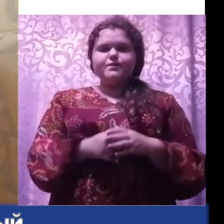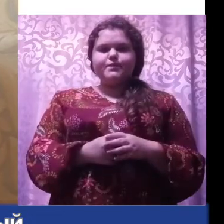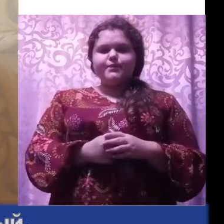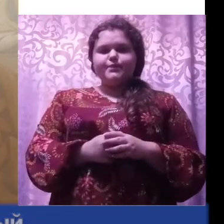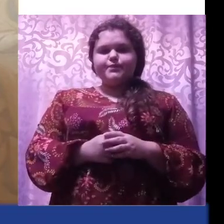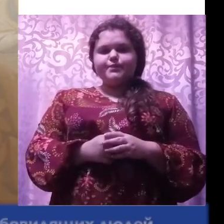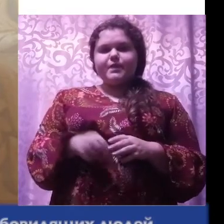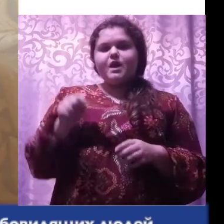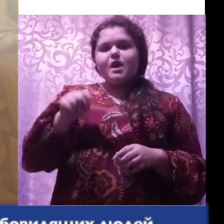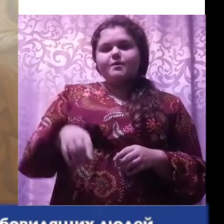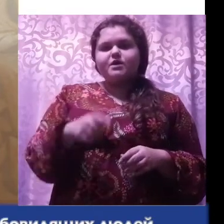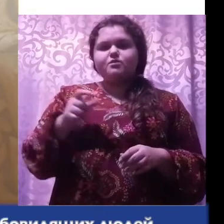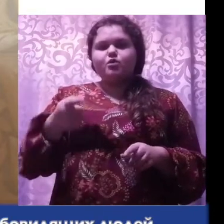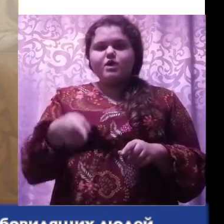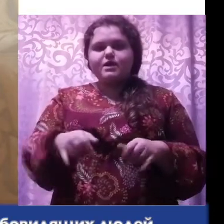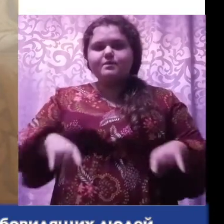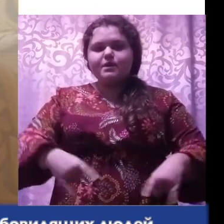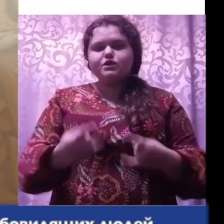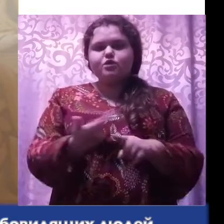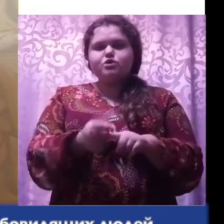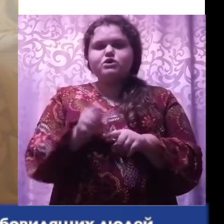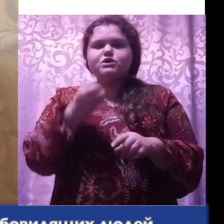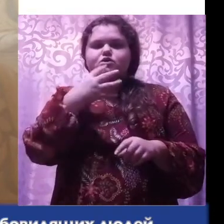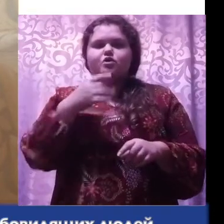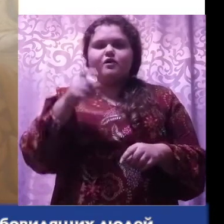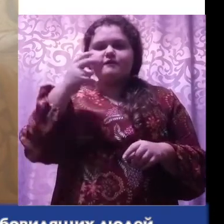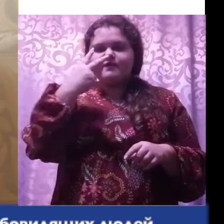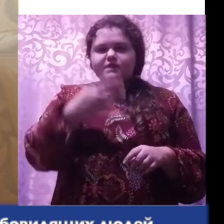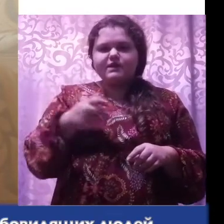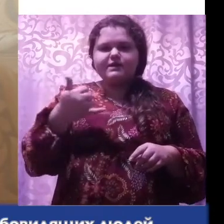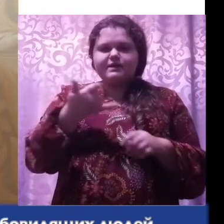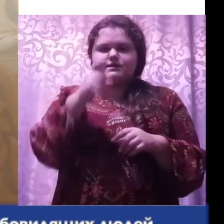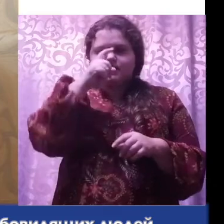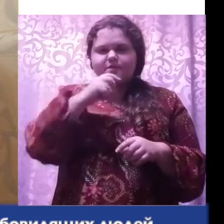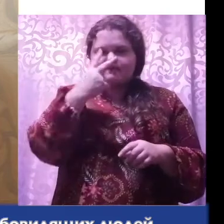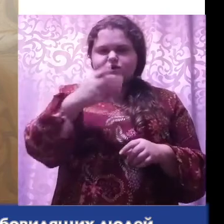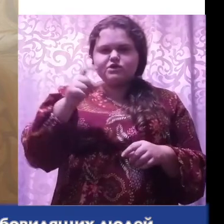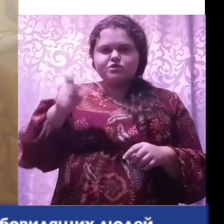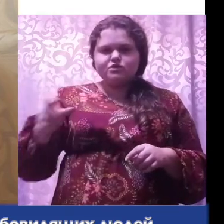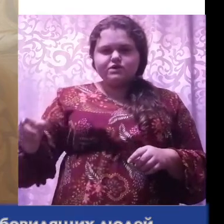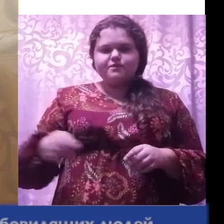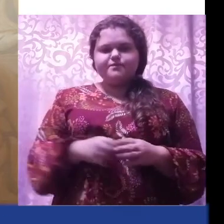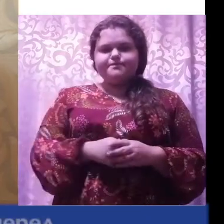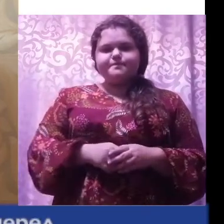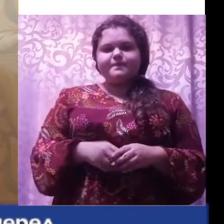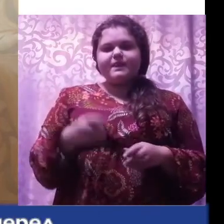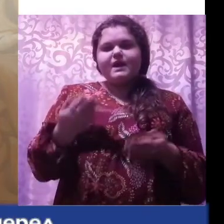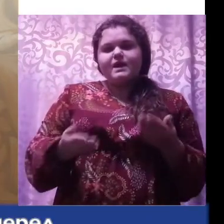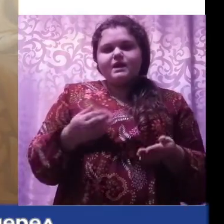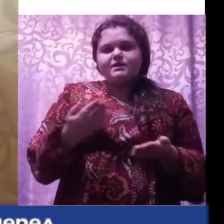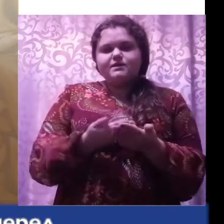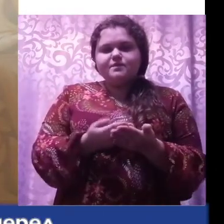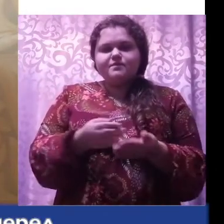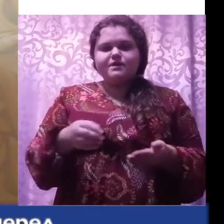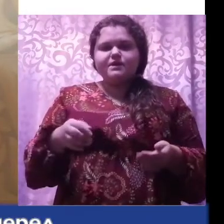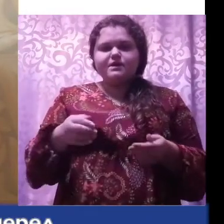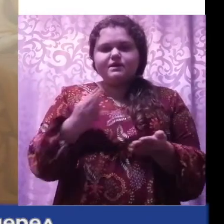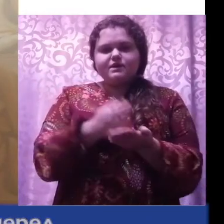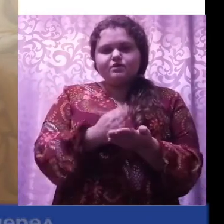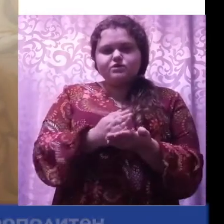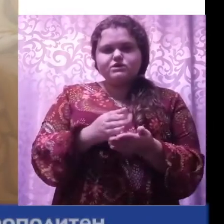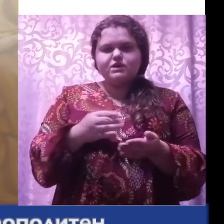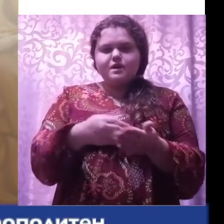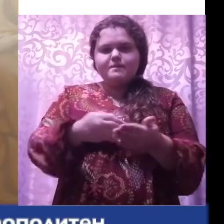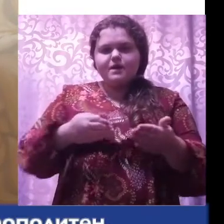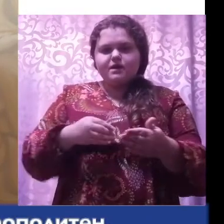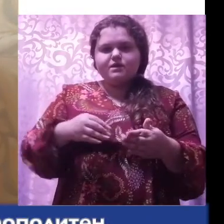– желтый. Поэтому эти плитки очень хорошо видны для слабовидящих людей. Или, например, они лежат перед